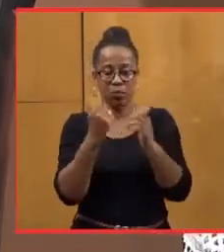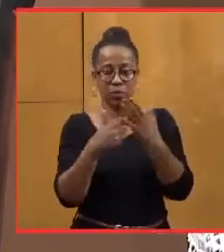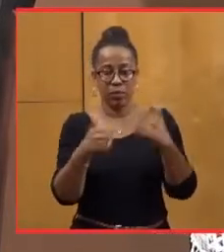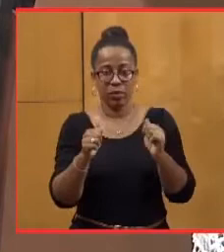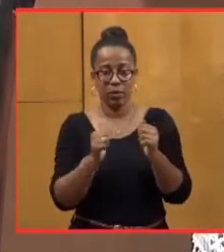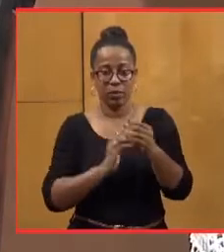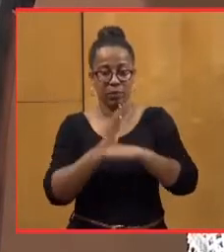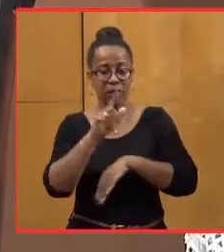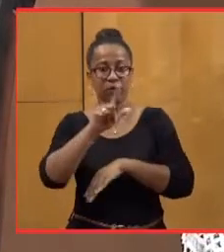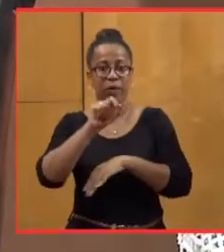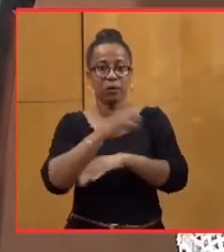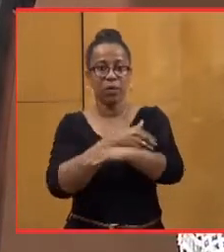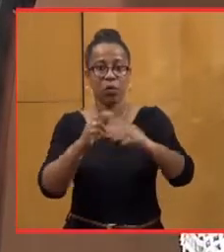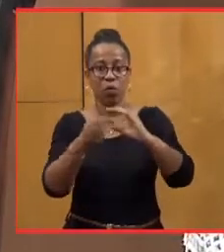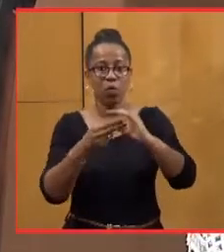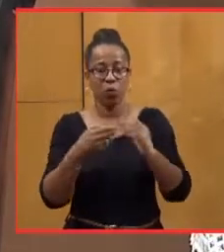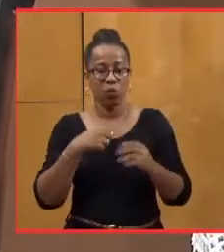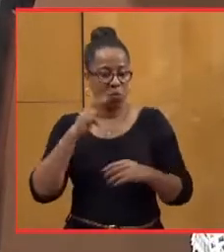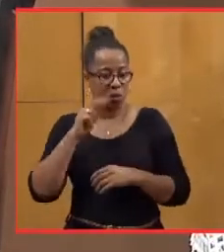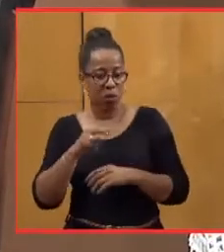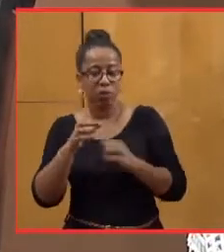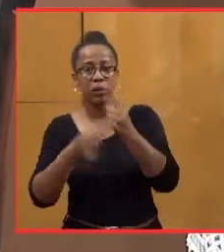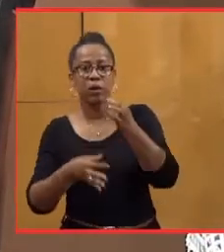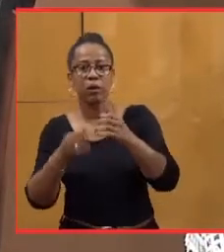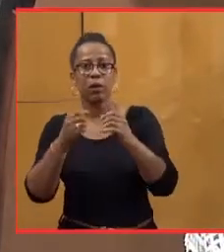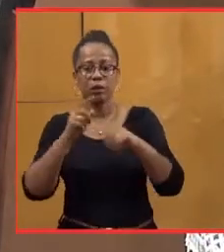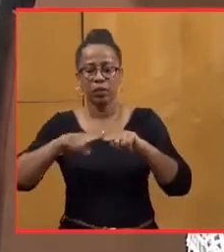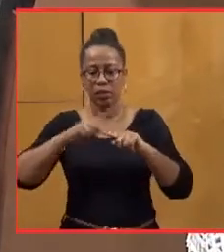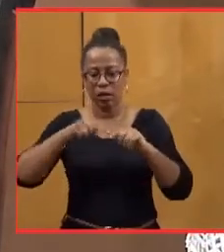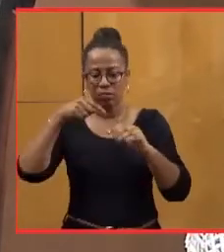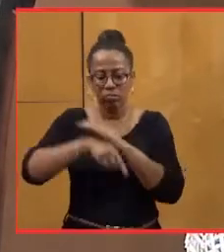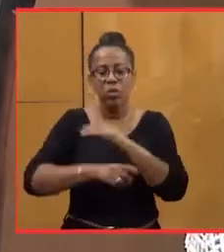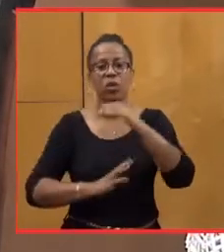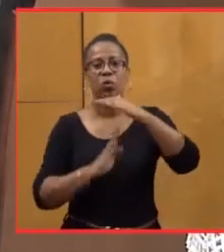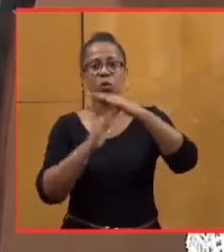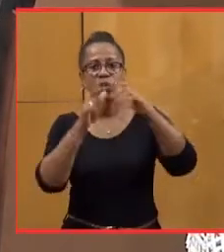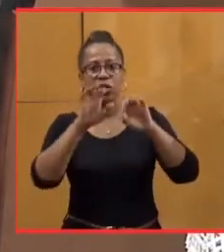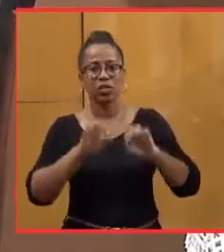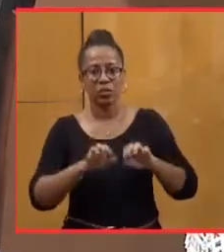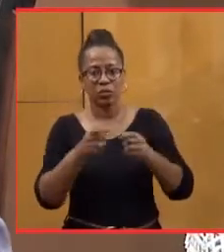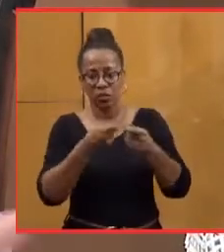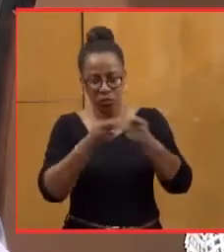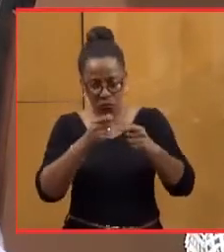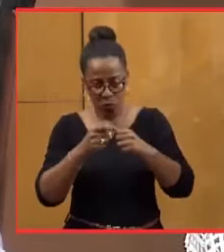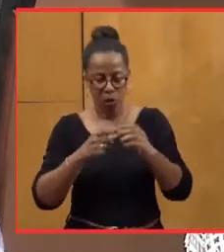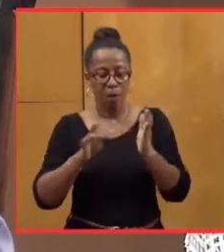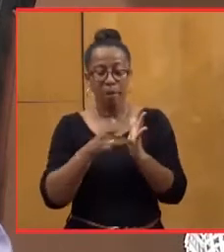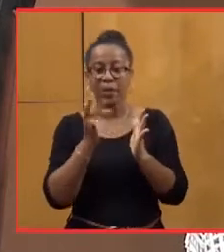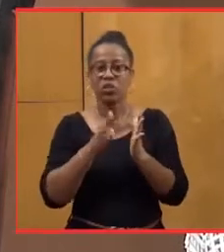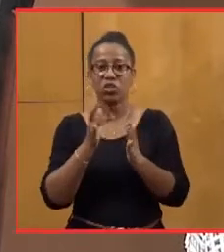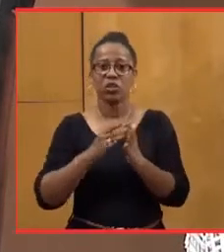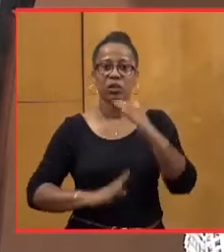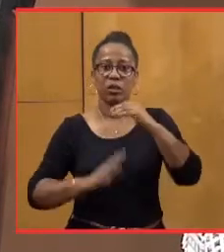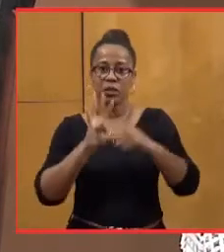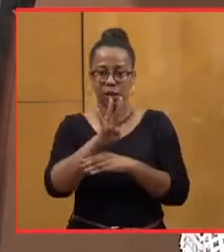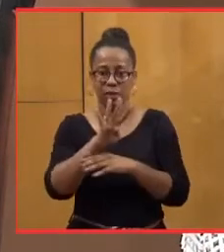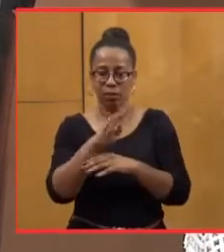de 20 millions d'euros. Regardez le bilan détaillé du compte de gestion, la page 4, toujours celui-là,